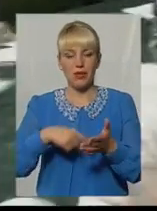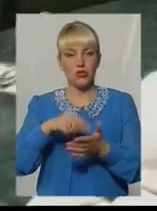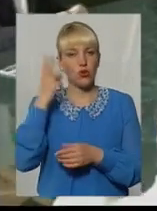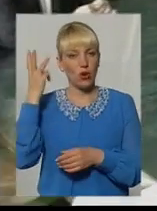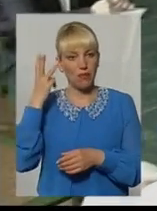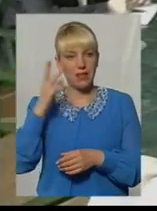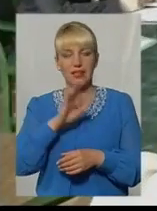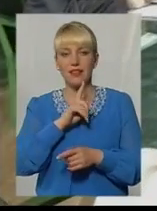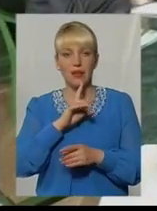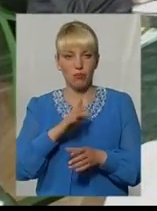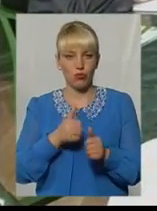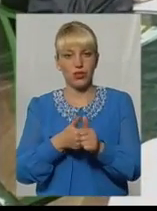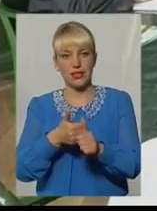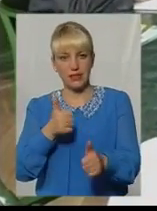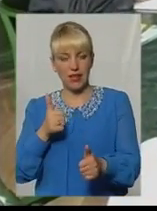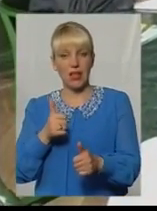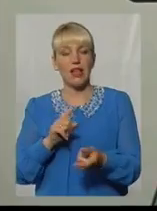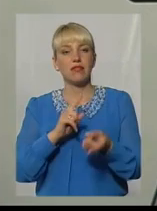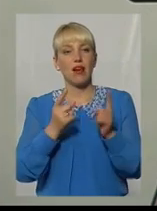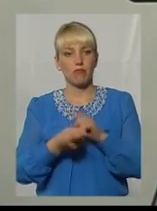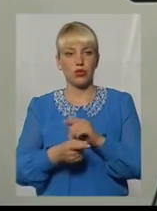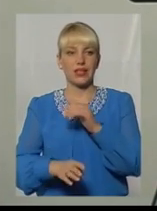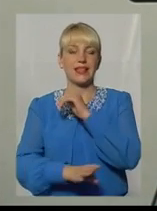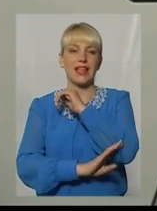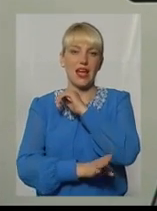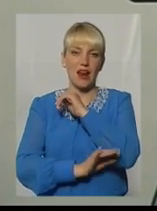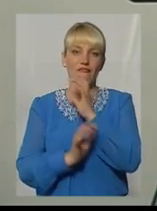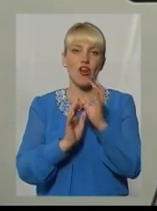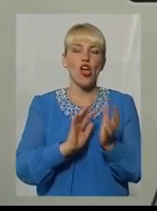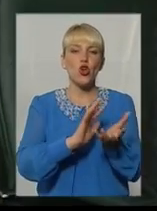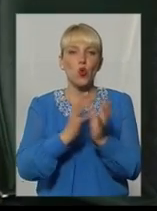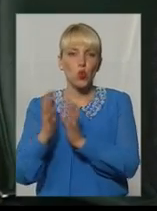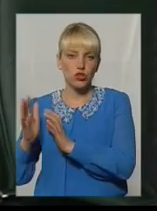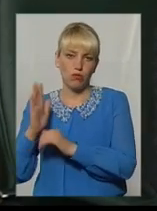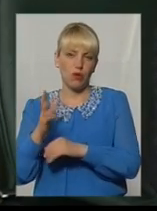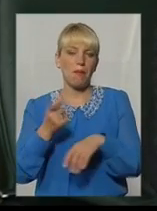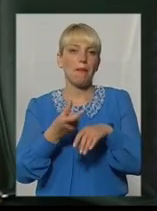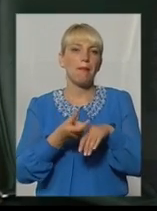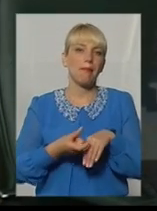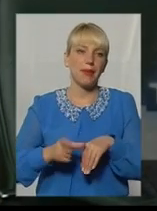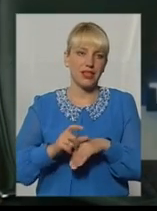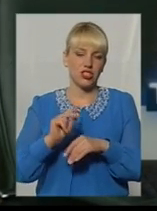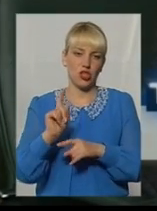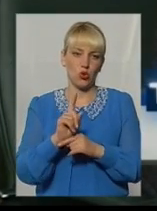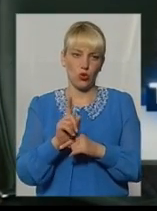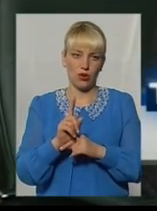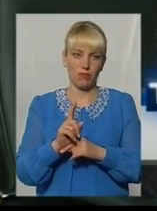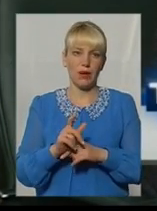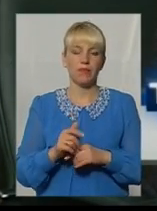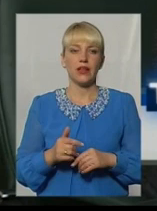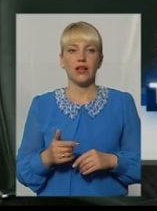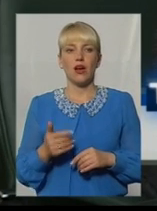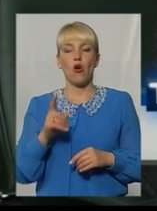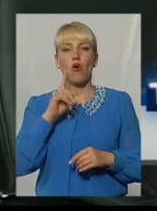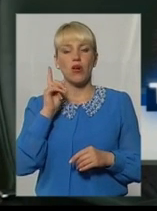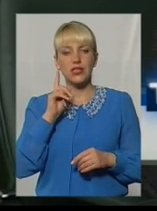не пестиме задніх. Навіть навпаки, дерев та кущів тут буде більше норми. В плані озеленення, який ми найближчим часом